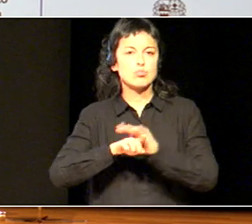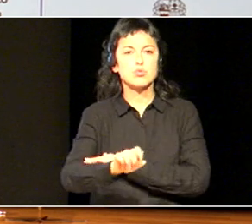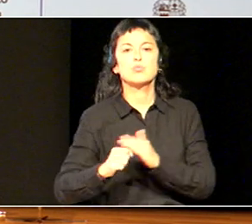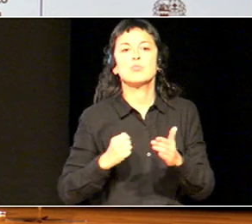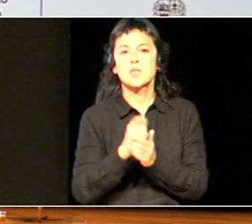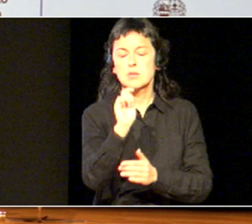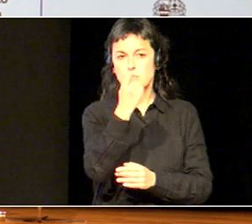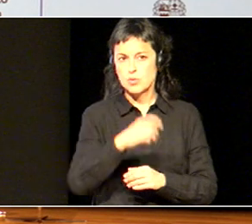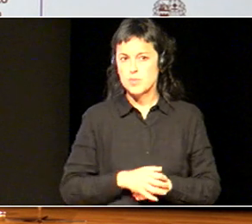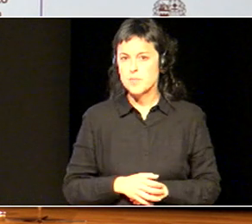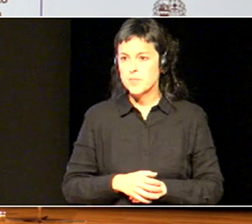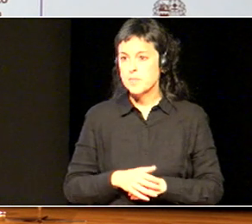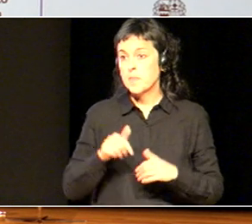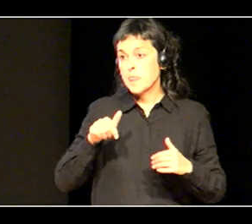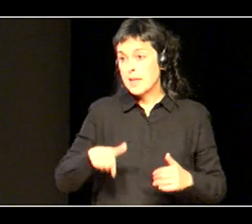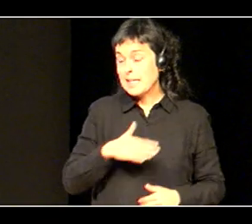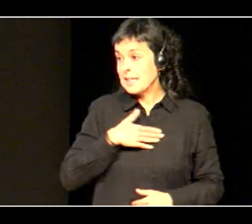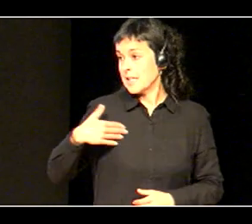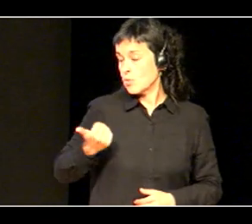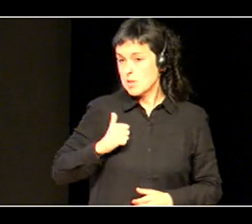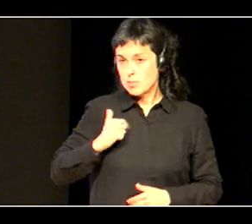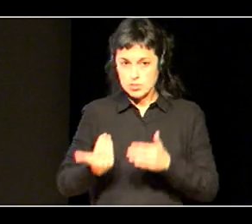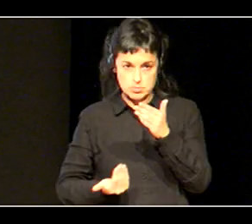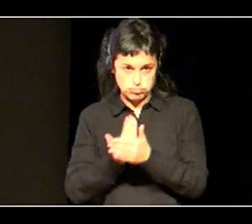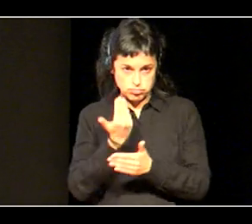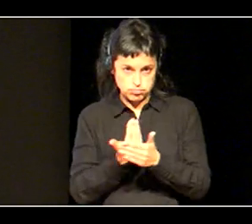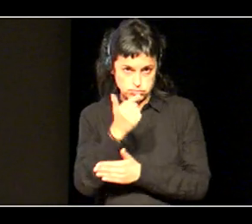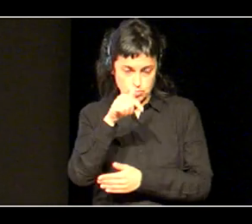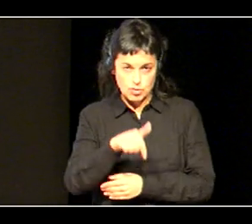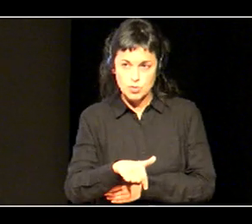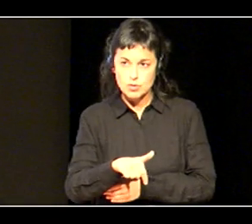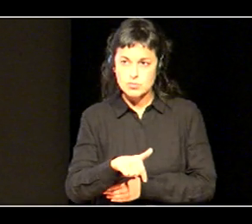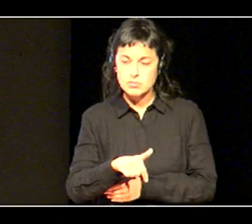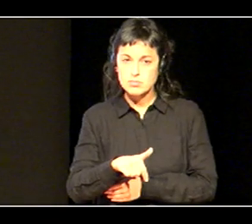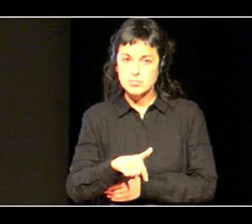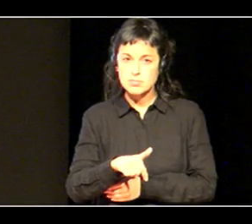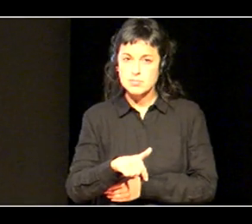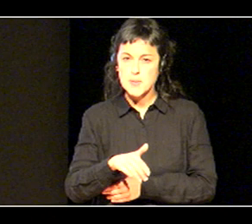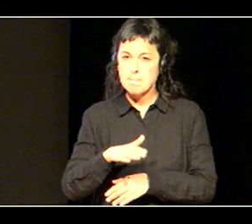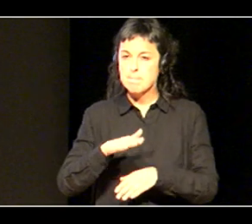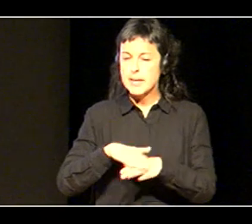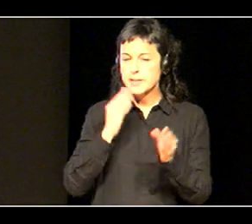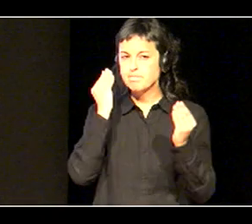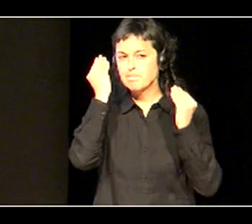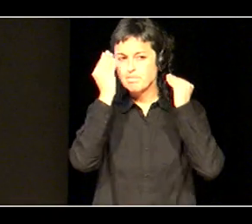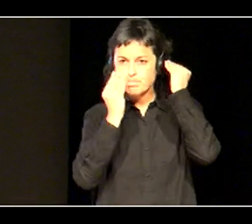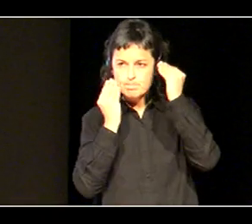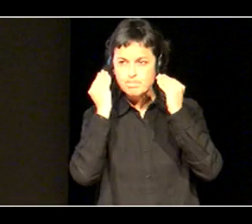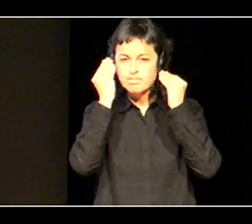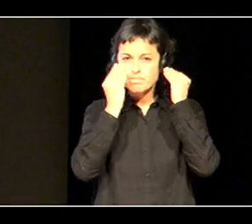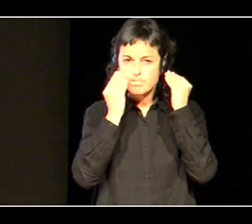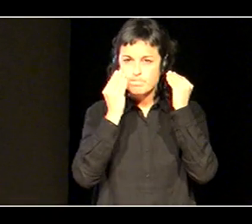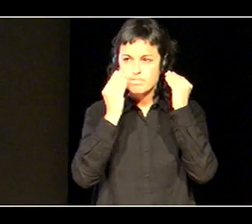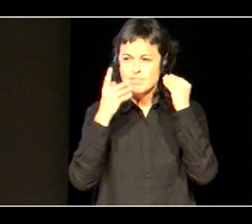Gaurko jardun aldian aprobetsatu nahi izan dugu, aukera bat, ez, aukera hau, ausnarketarako nola jarraitu